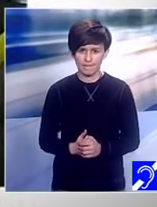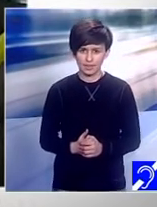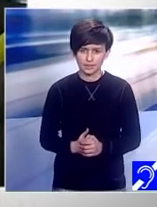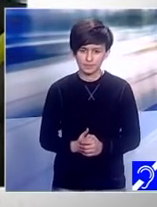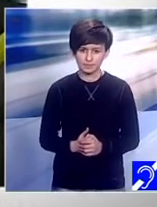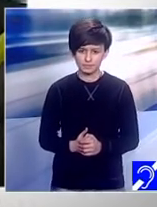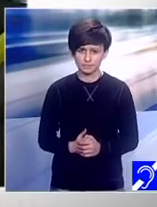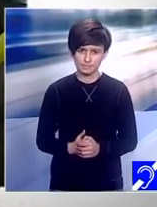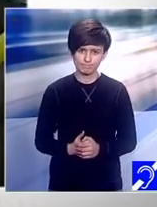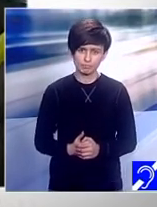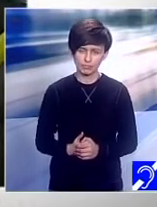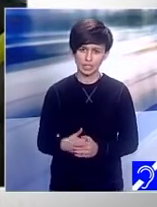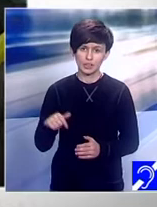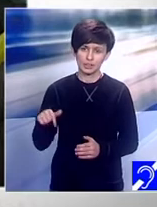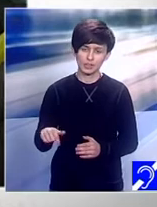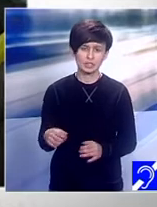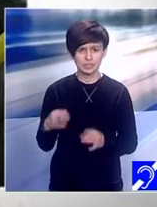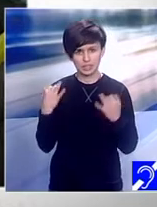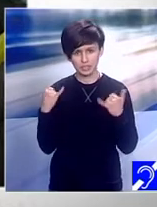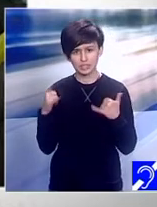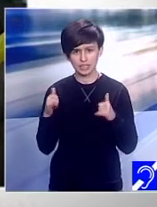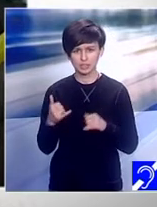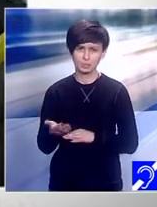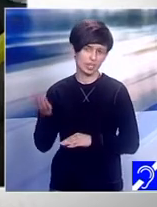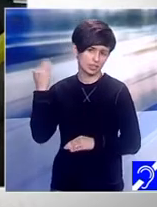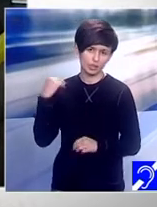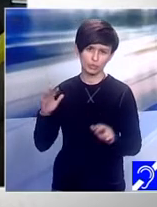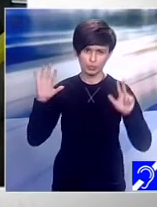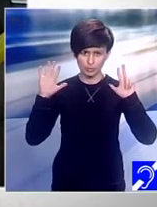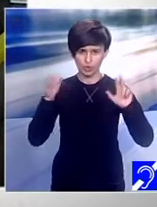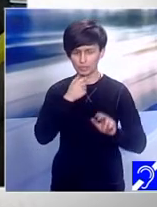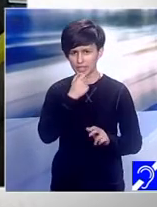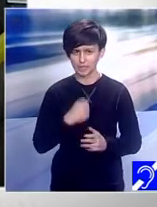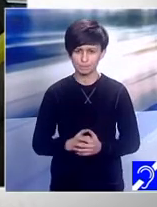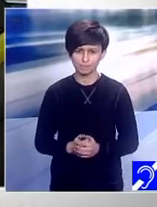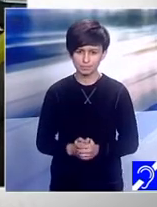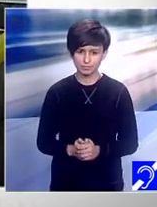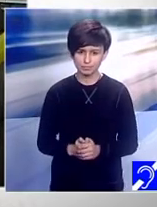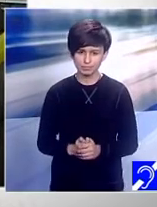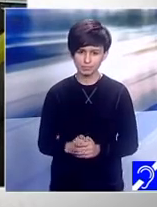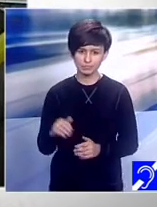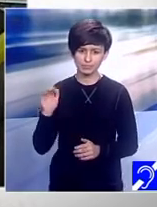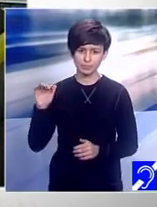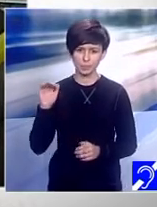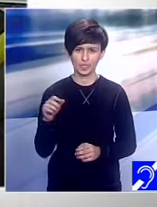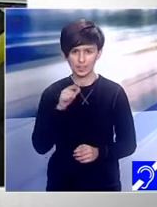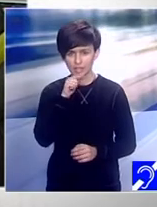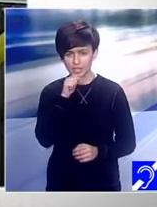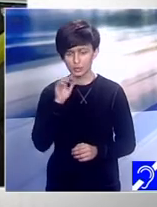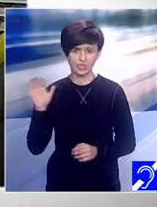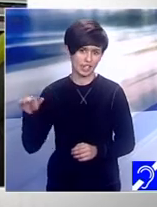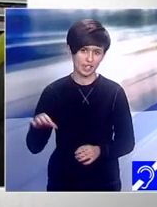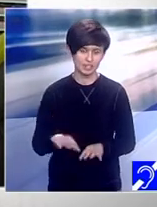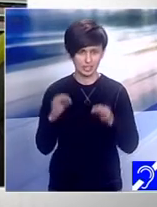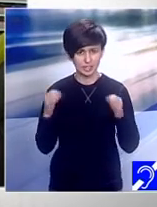opt ani. Da. Acum opt ani. Da. Unde ai găsit puterea să schimbi acest măcalț, să te remontezi, să